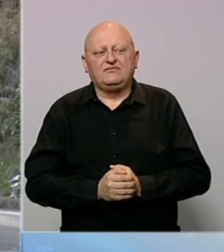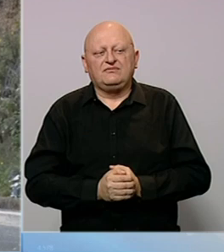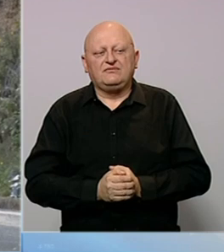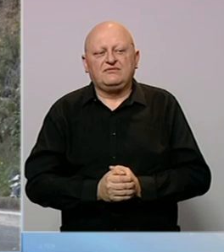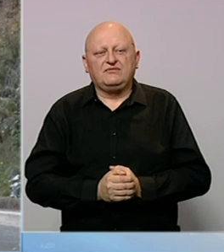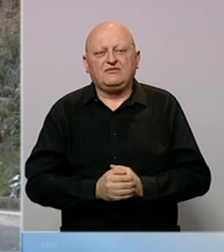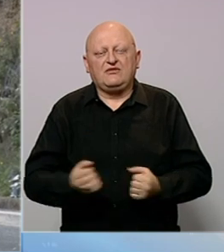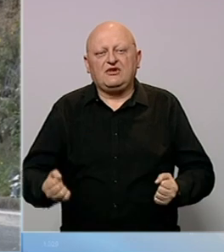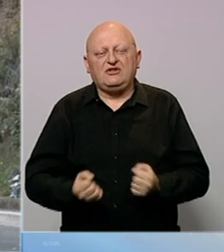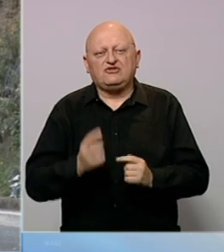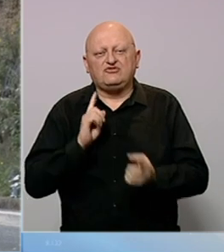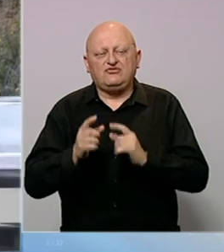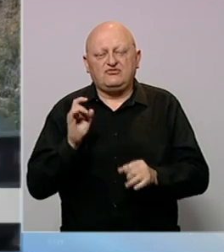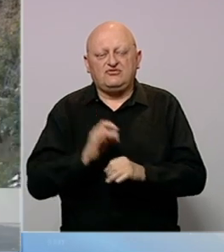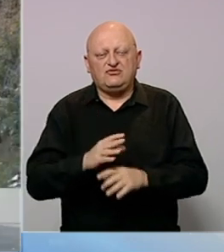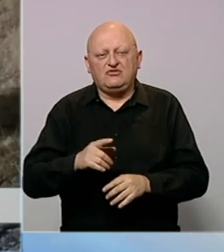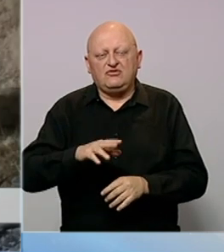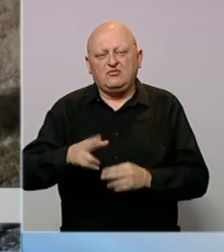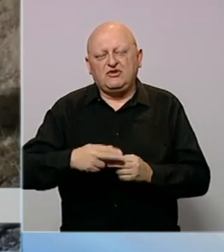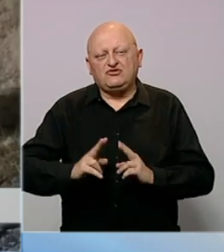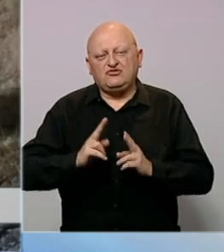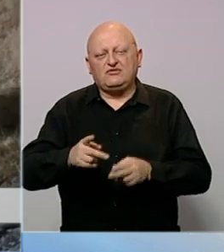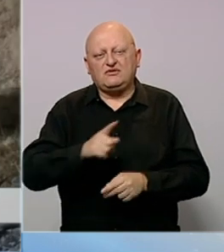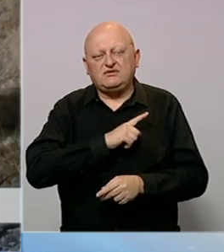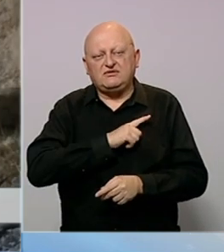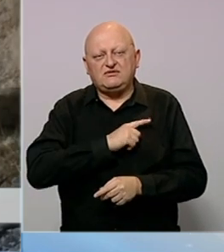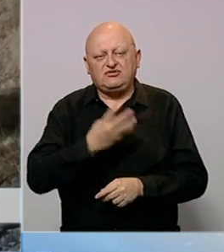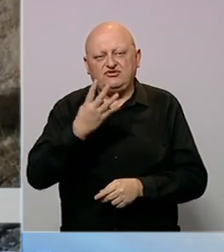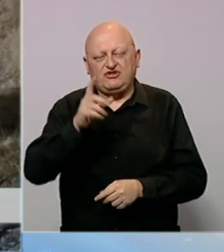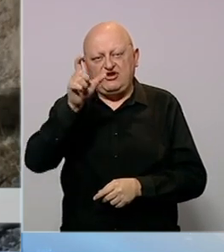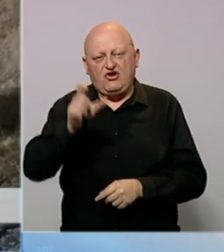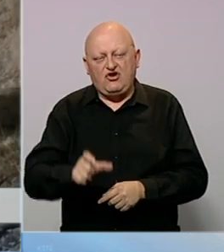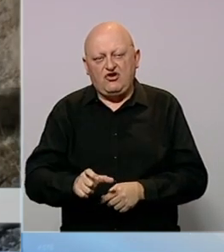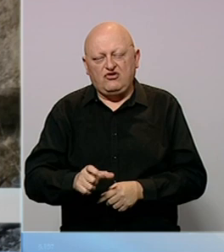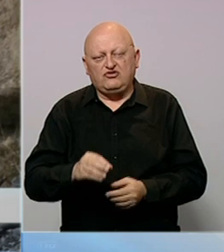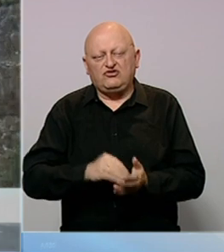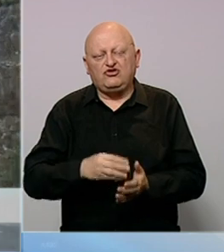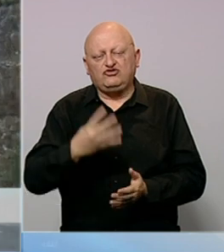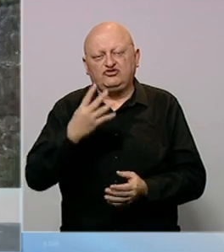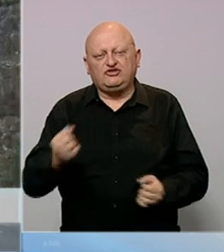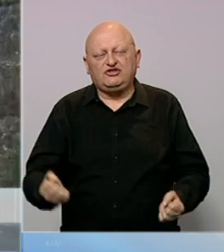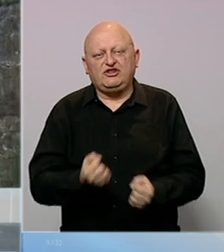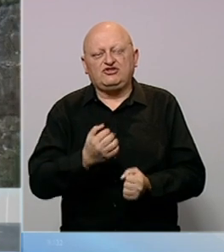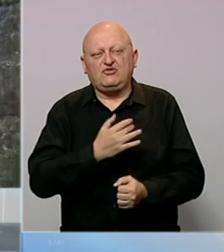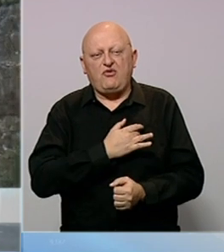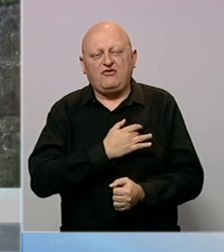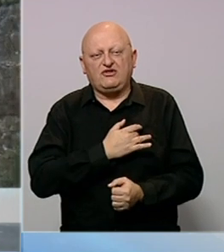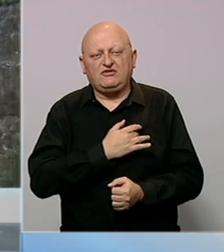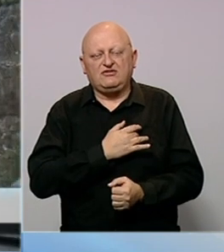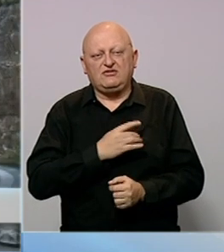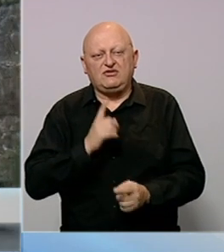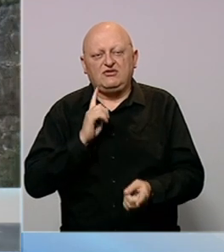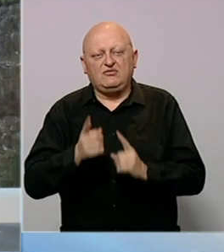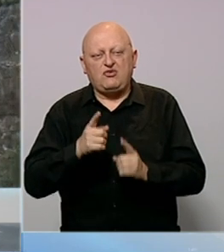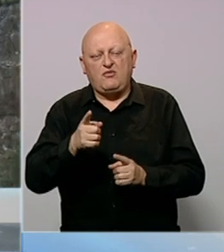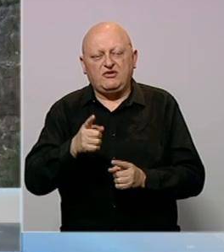U teškoj prometnoj nesreći Južno od Mostara smrtno su stradale četiri osobe, dok su još četiri teško ozljeđene. Promet